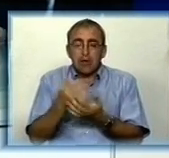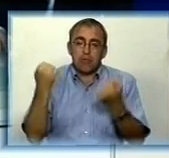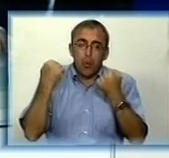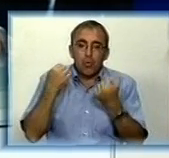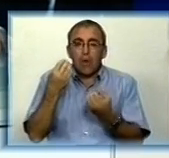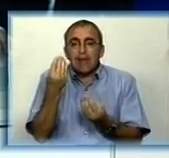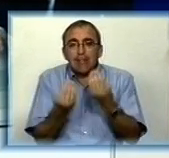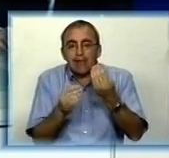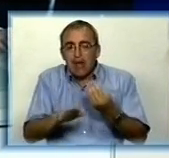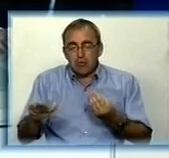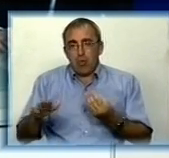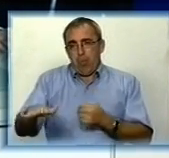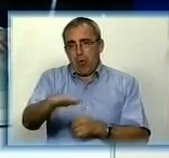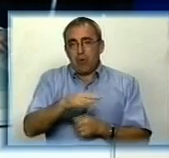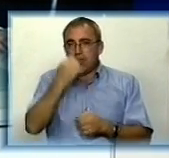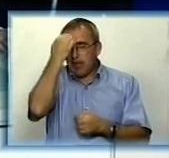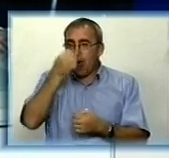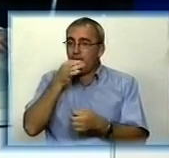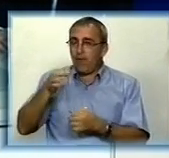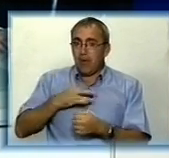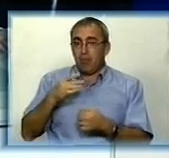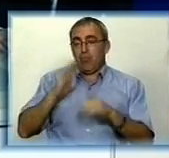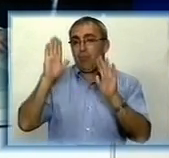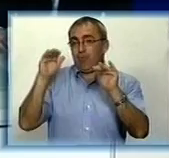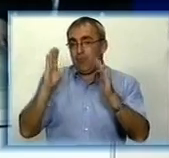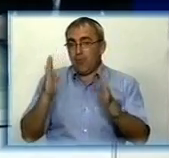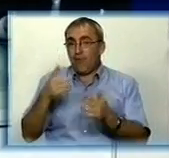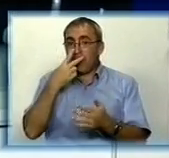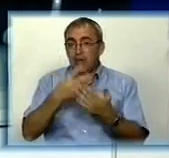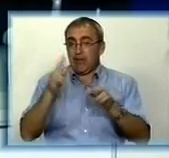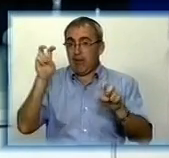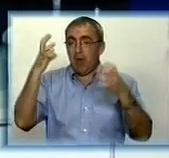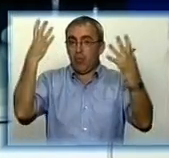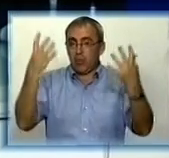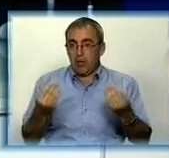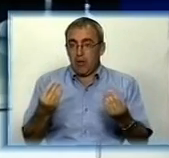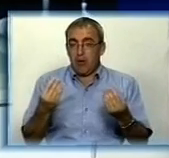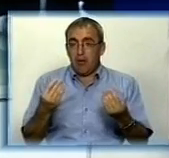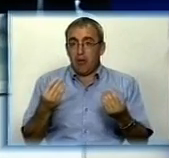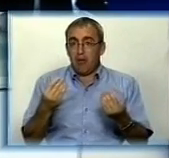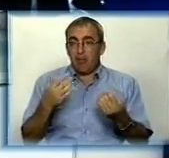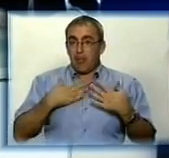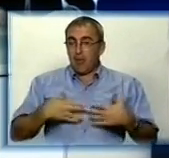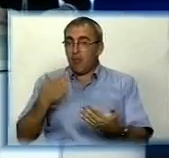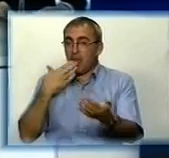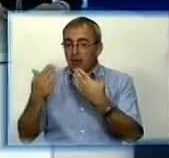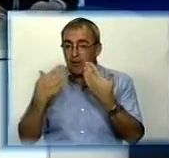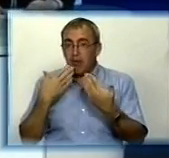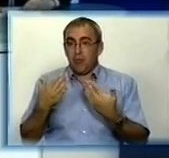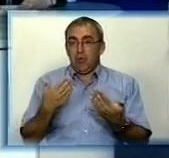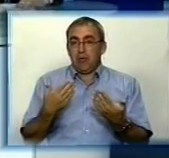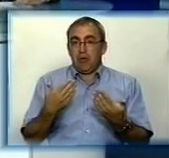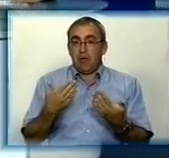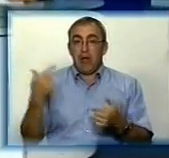дитську площадку. Дякую вам за відповіді, на цьому будемо прощатись. Ви дивились тему дня, приємно було з вами поспілкуватися.